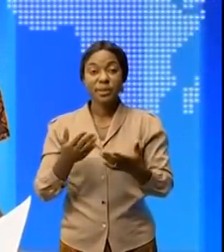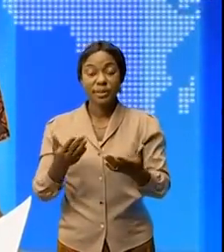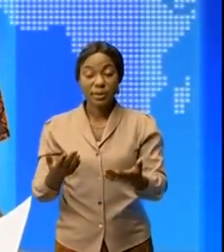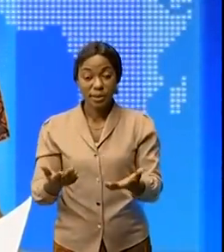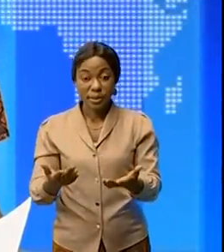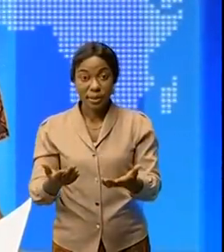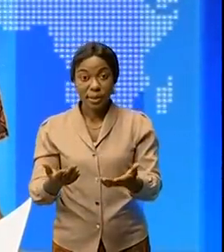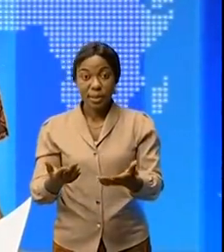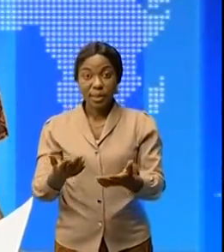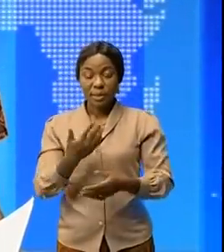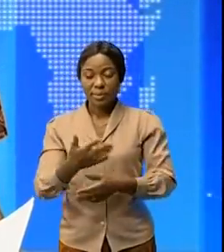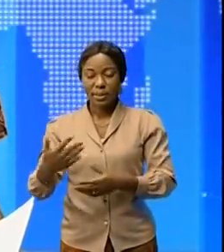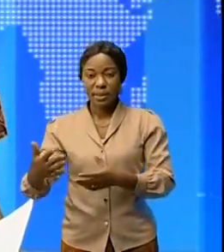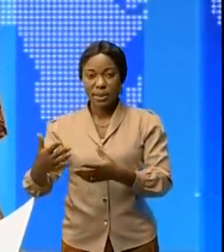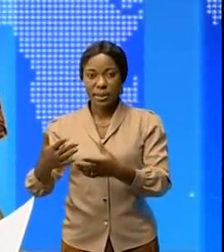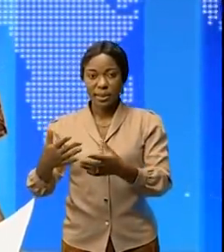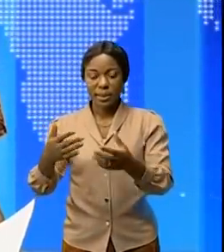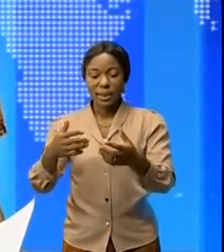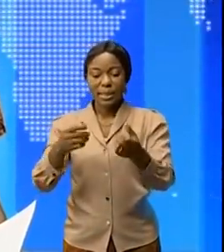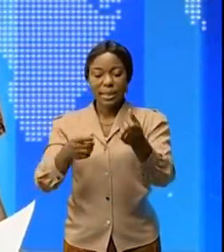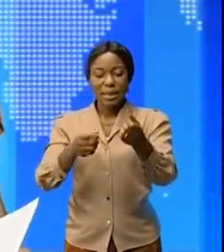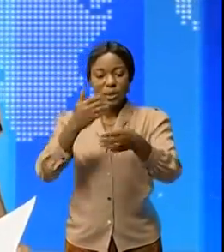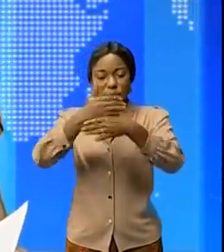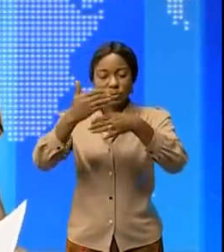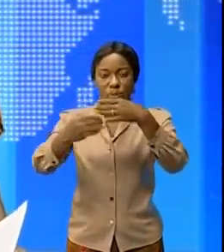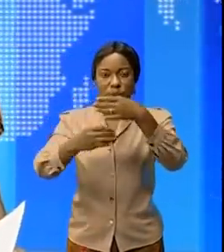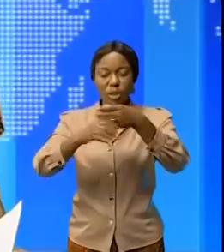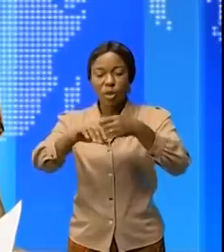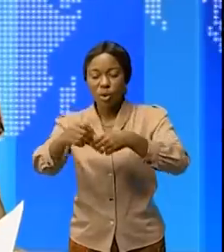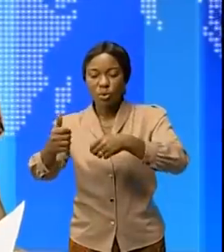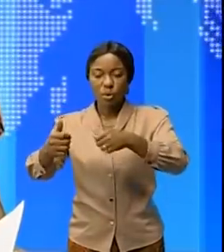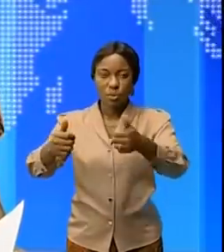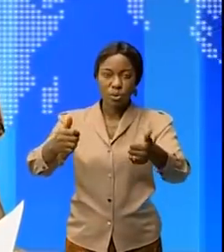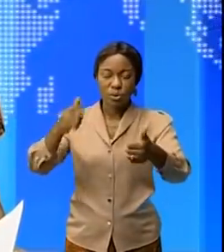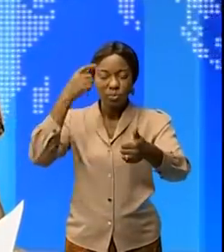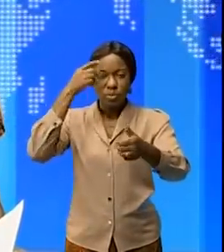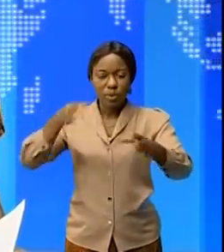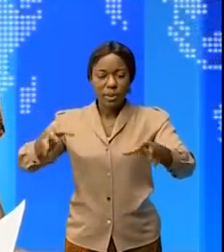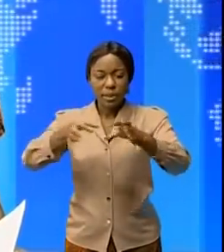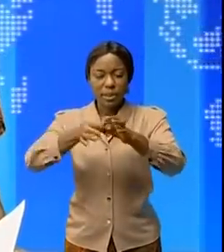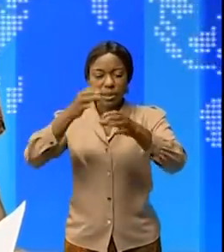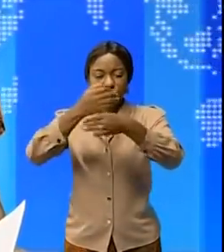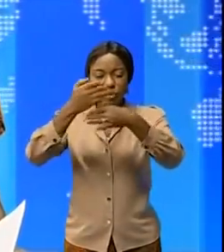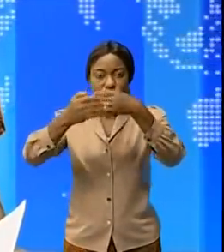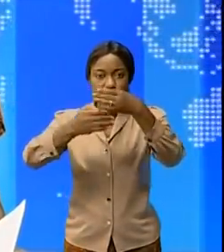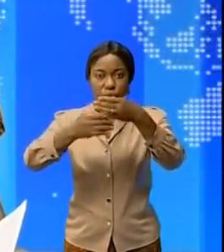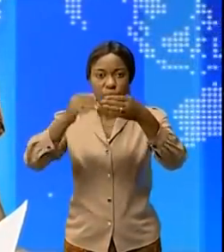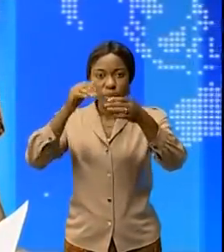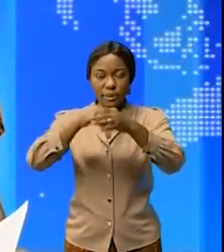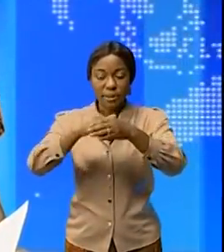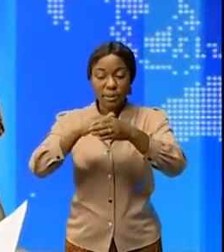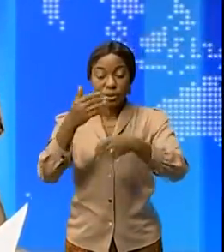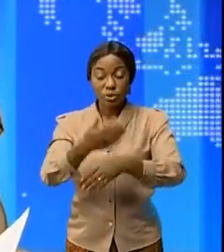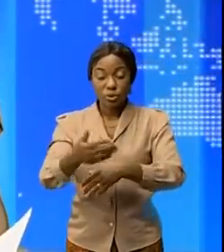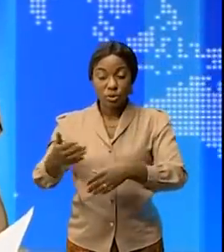de matériaux de construction en dur et autres accessoires liés à la construction et à la modernisation des édifices